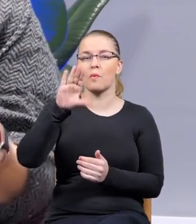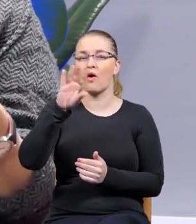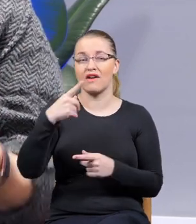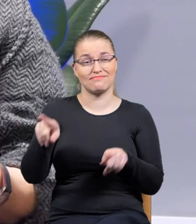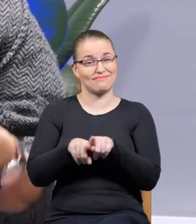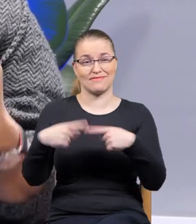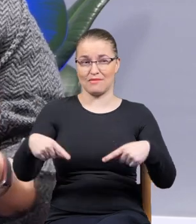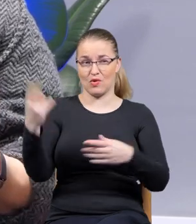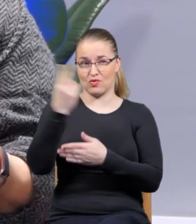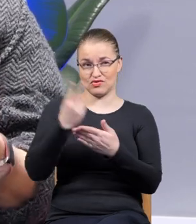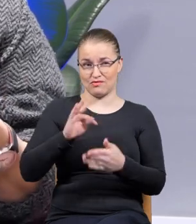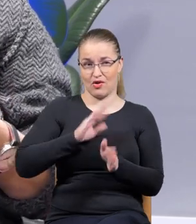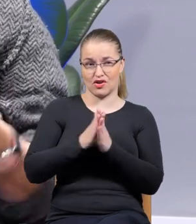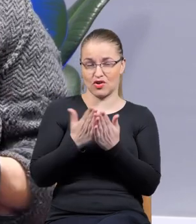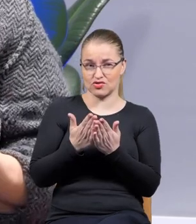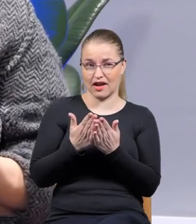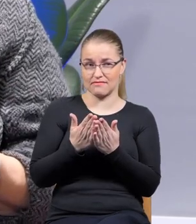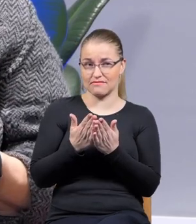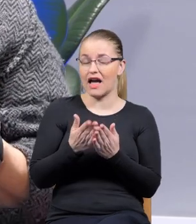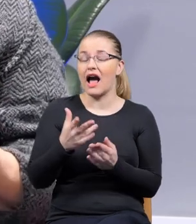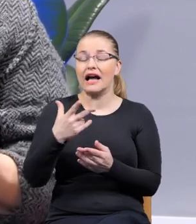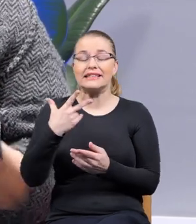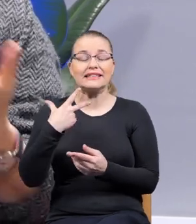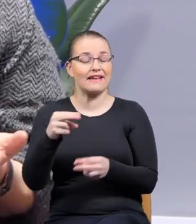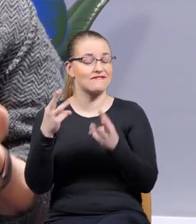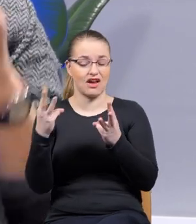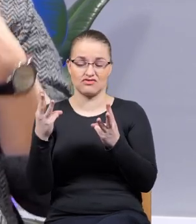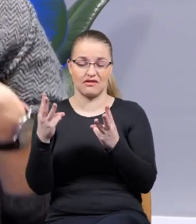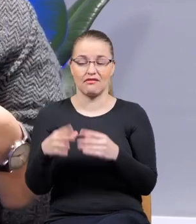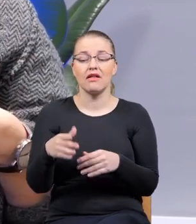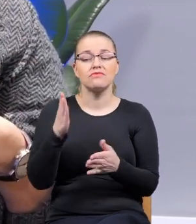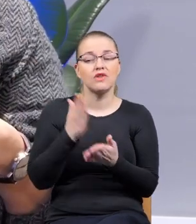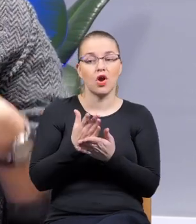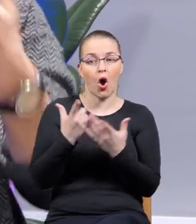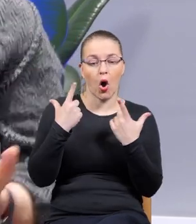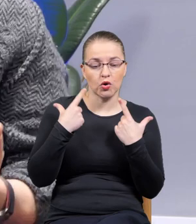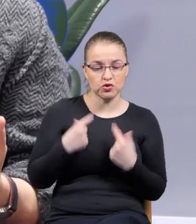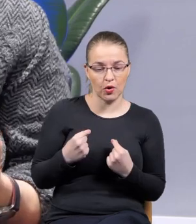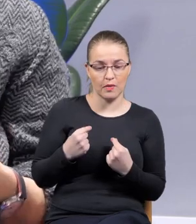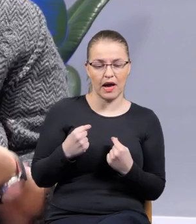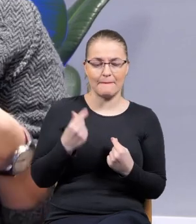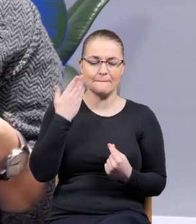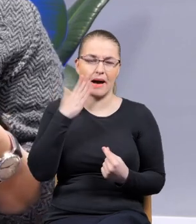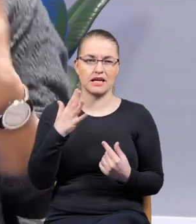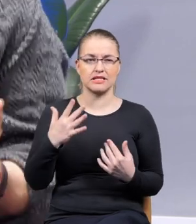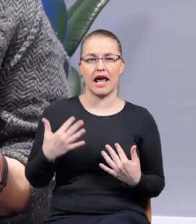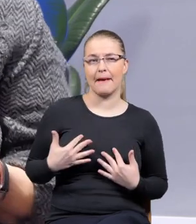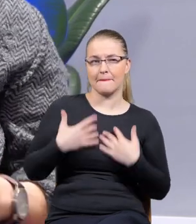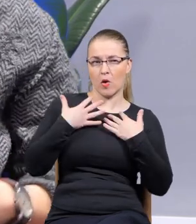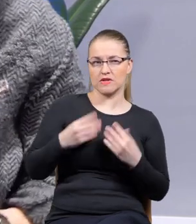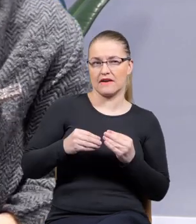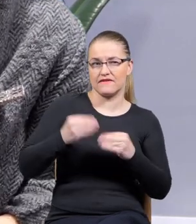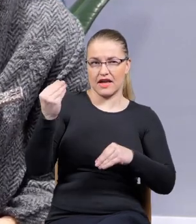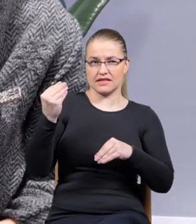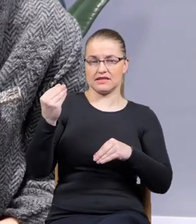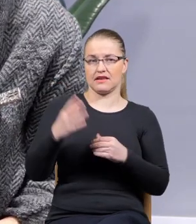tylko jakby to nasze społeczeństwo czytających, nieczytających jest dużo bardziej ekspresywne, czy jakby reaguje